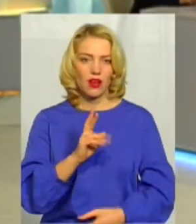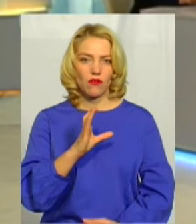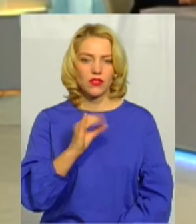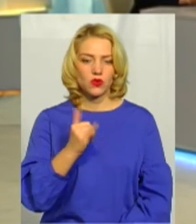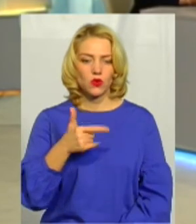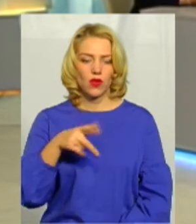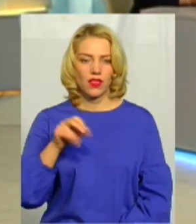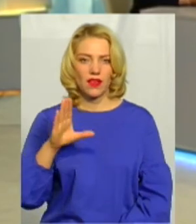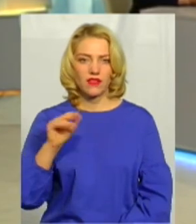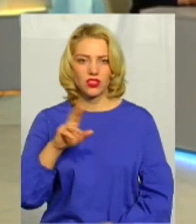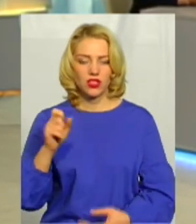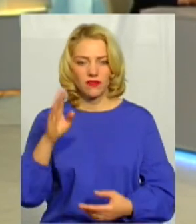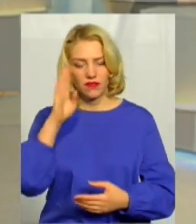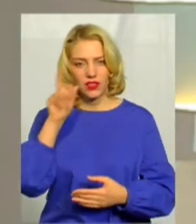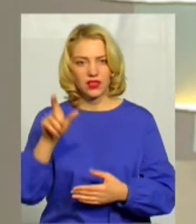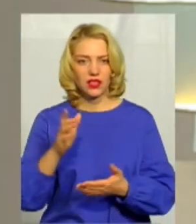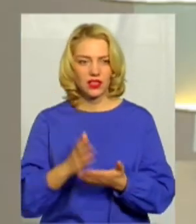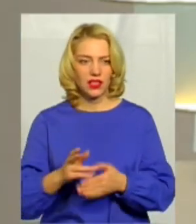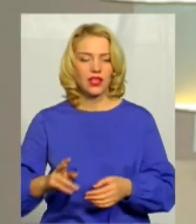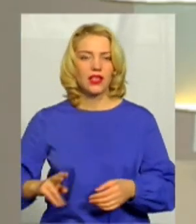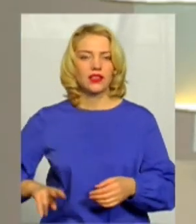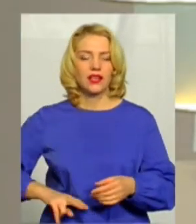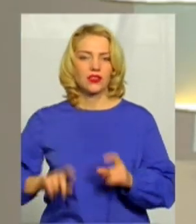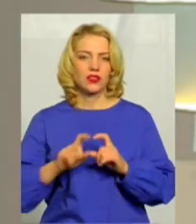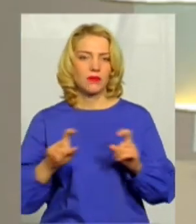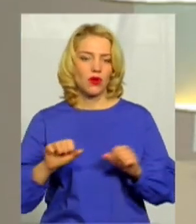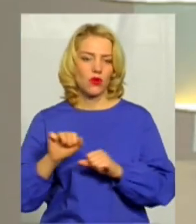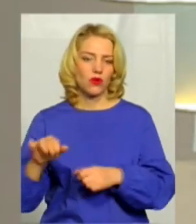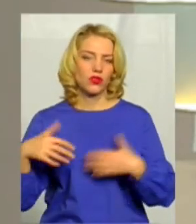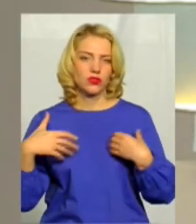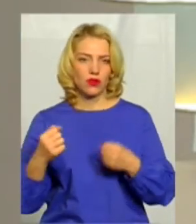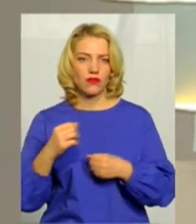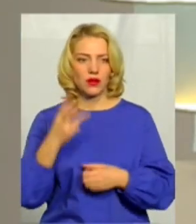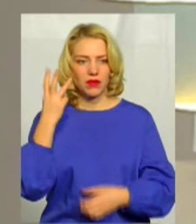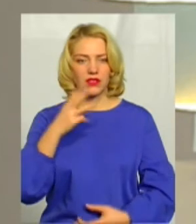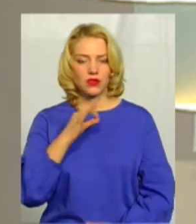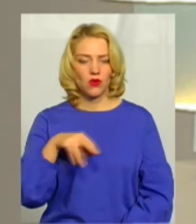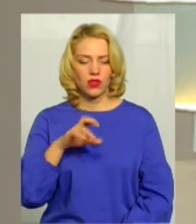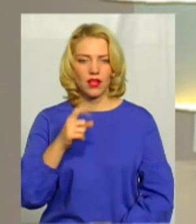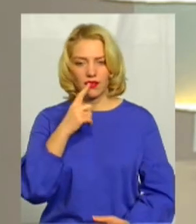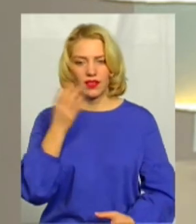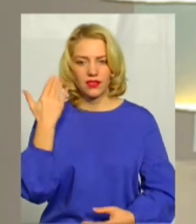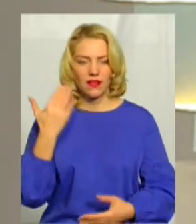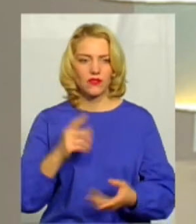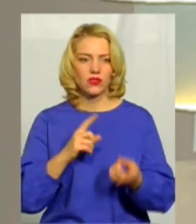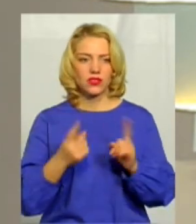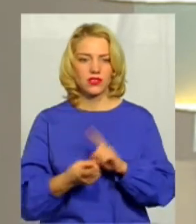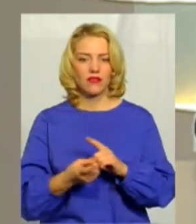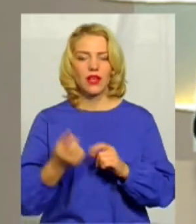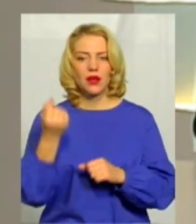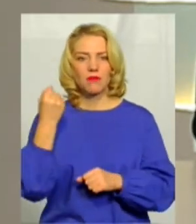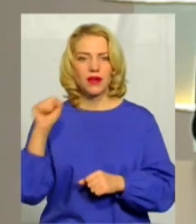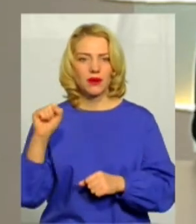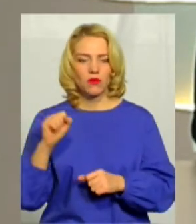він є директором Департаменту охорони здоров'я Хмельницької ОДА, а недавно став переможцем конкурсу на зайняття